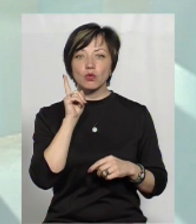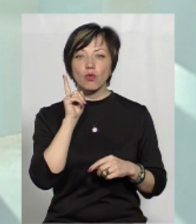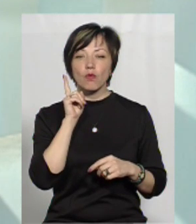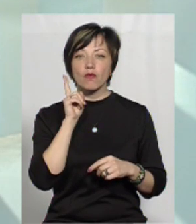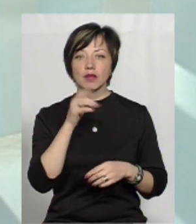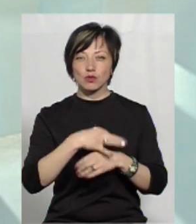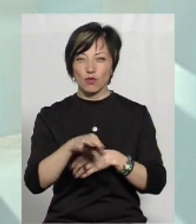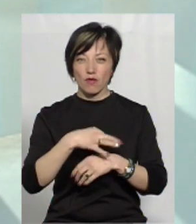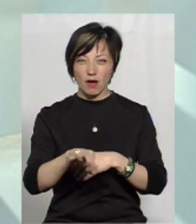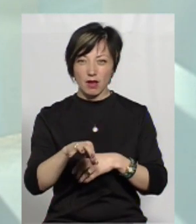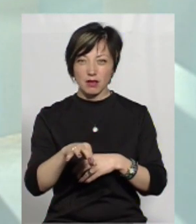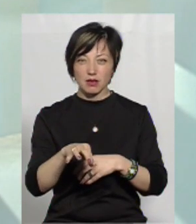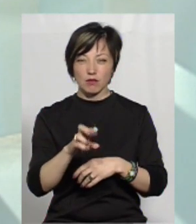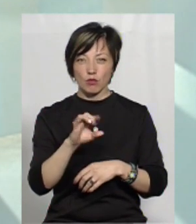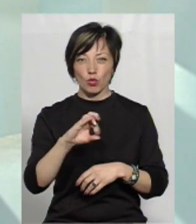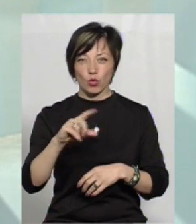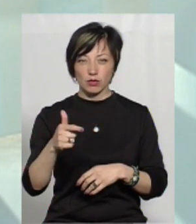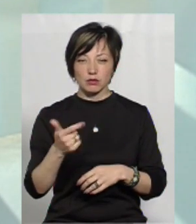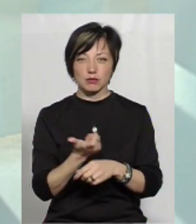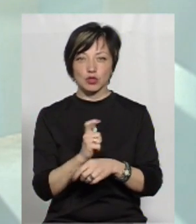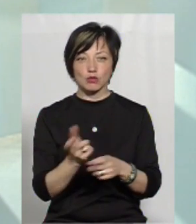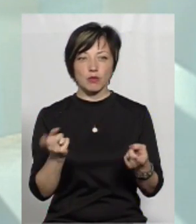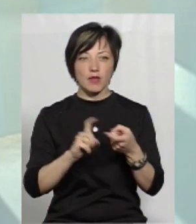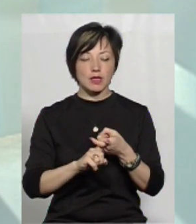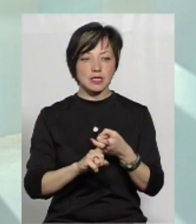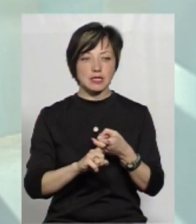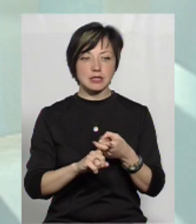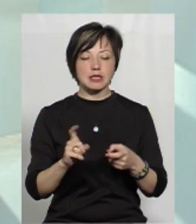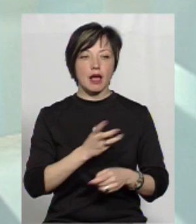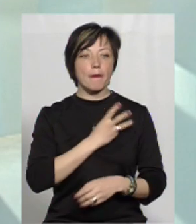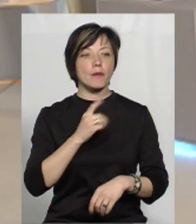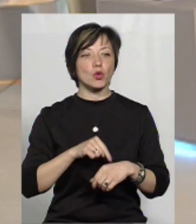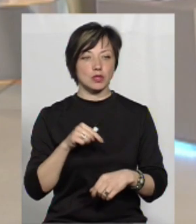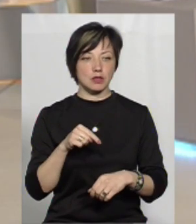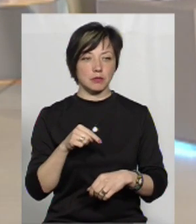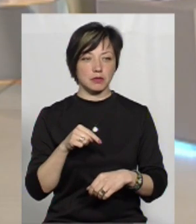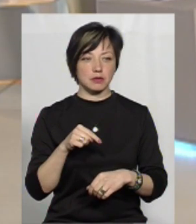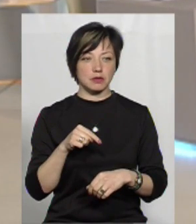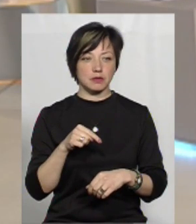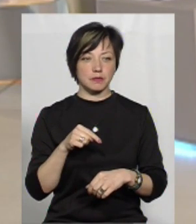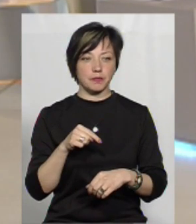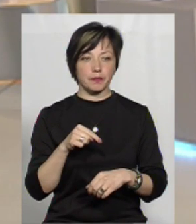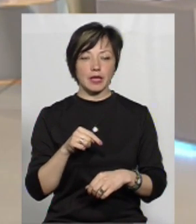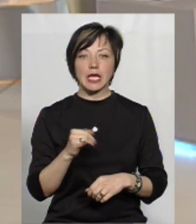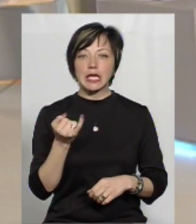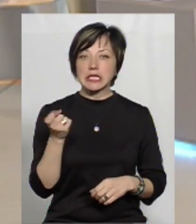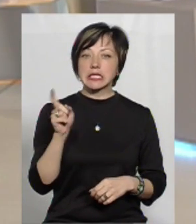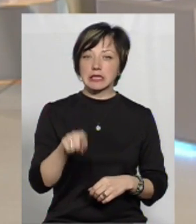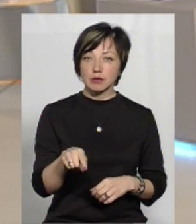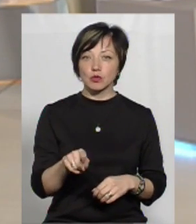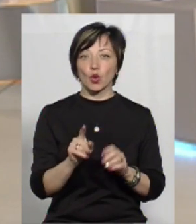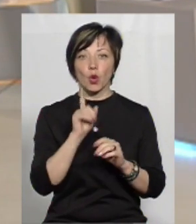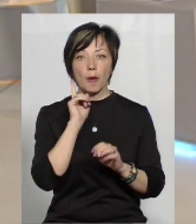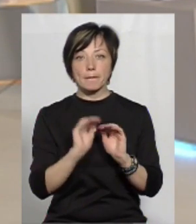Підліткове цькування, підлітковий булінг більше пов'язаний з емоціями. І з тим, що